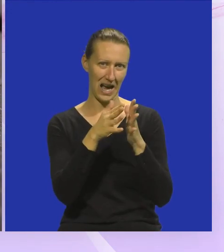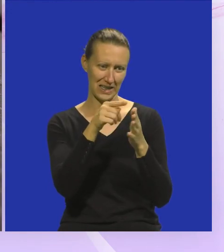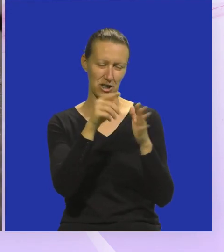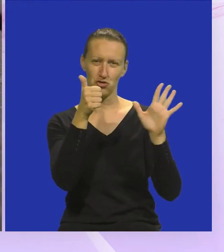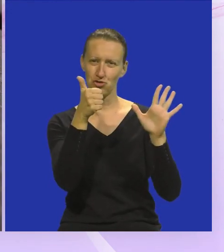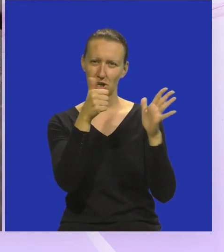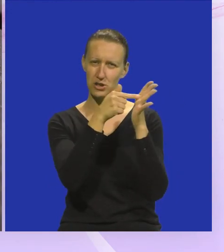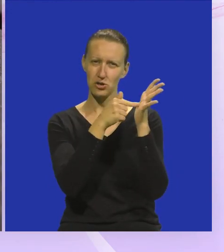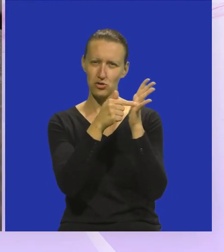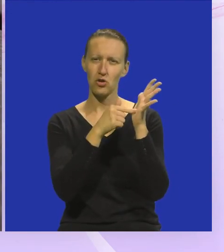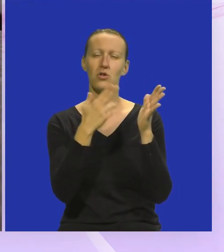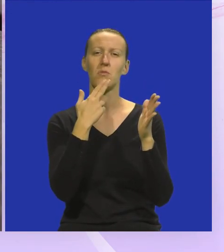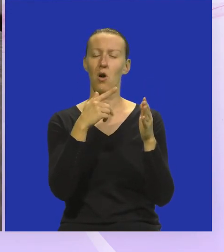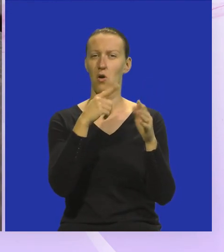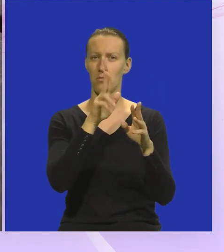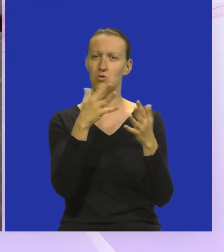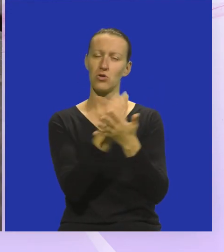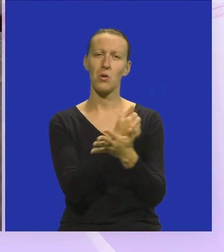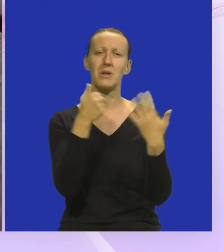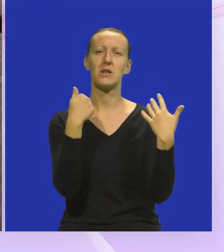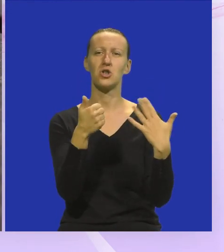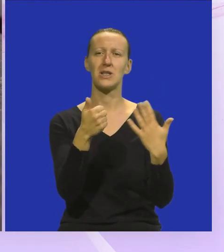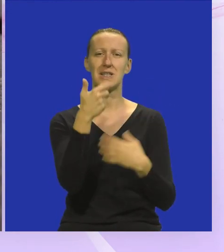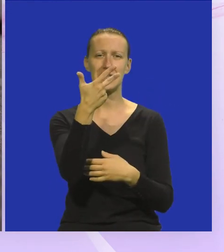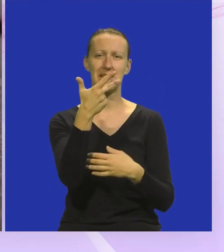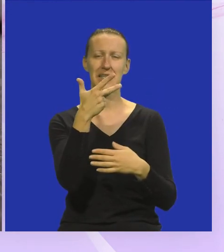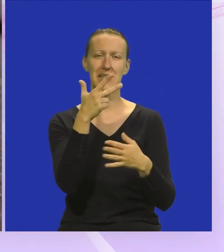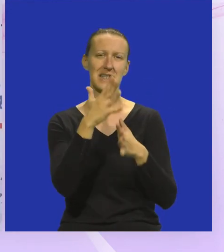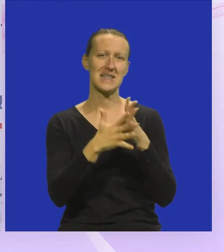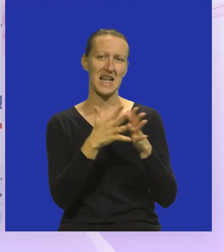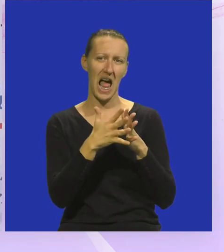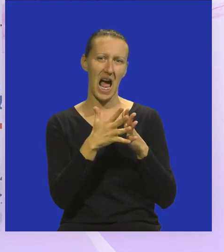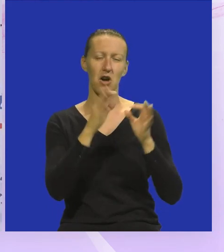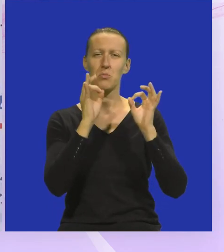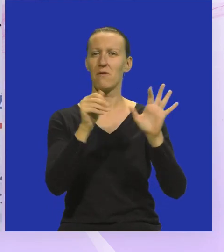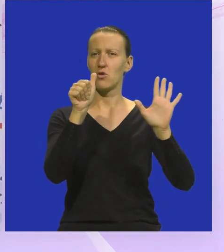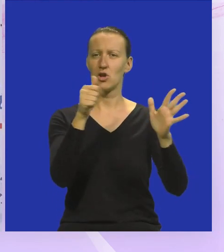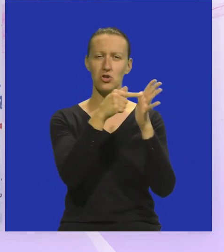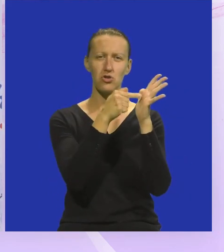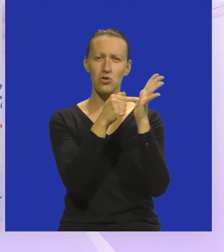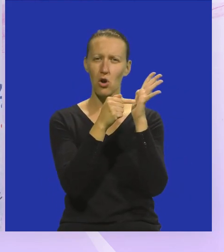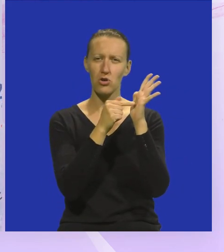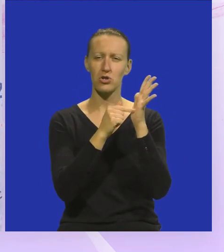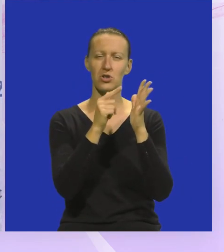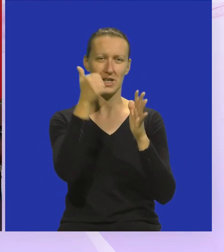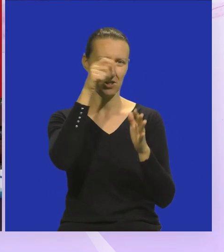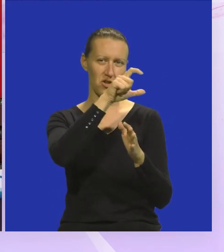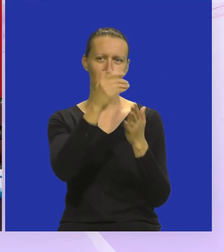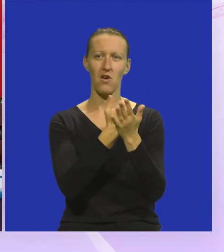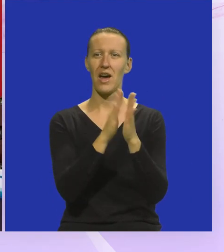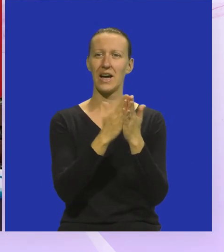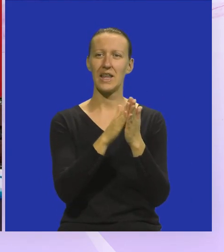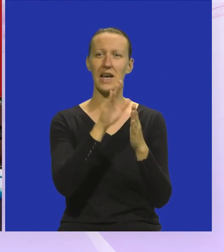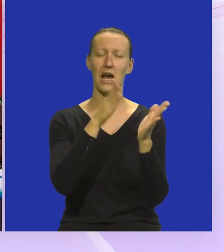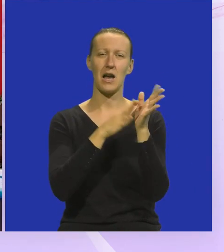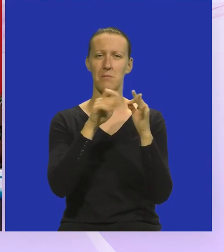6 točkica, s pomoću kojih se mogu dobiti 63 znaka. Upravo je 6 točkica naziv nove slikovnice Maja